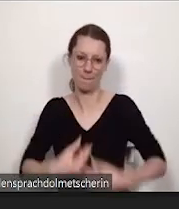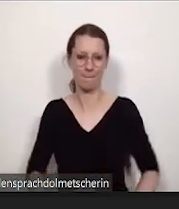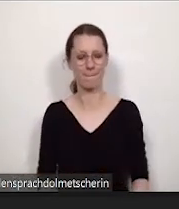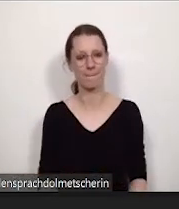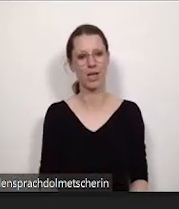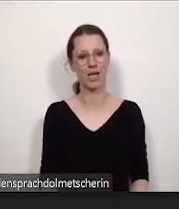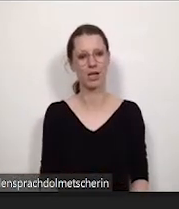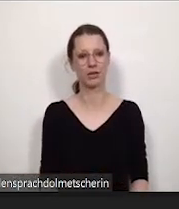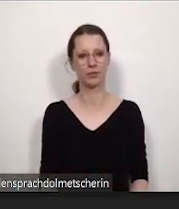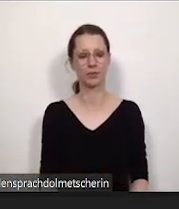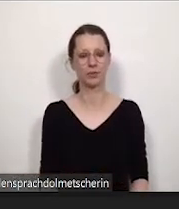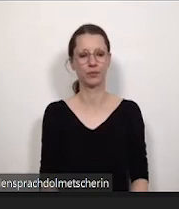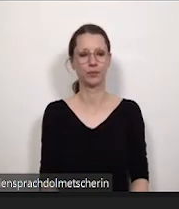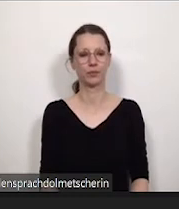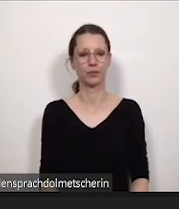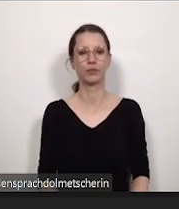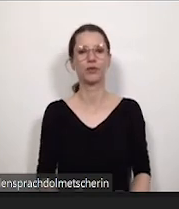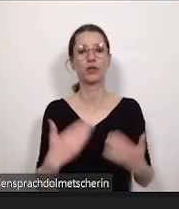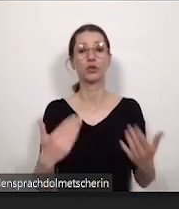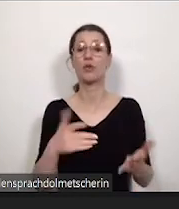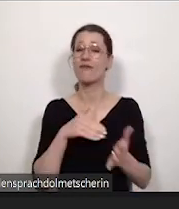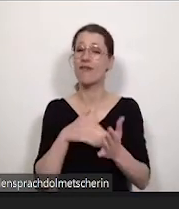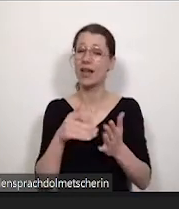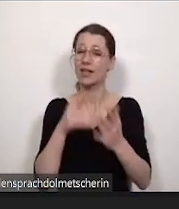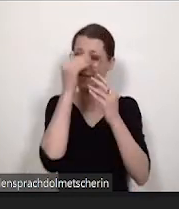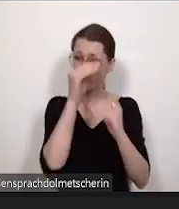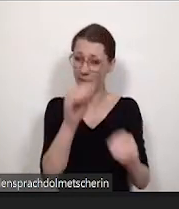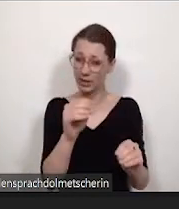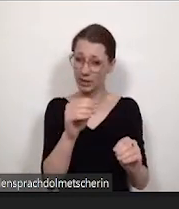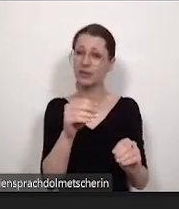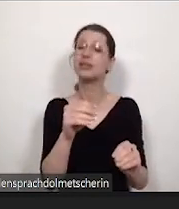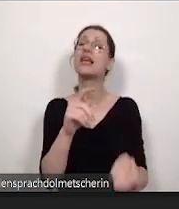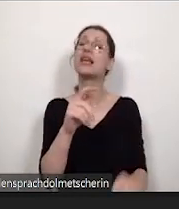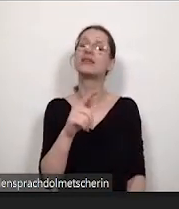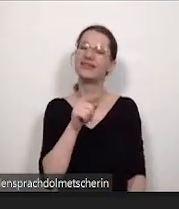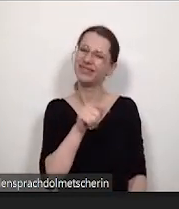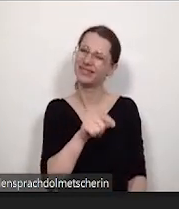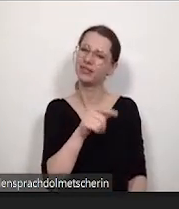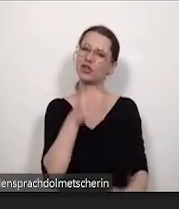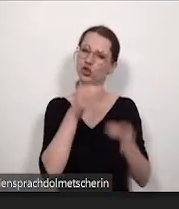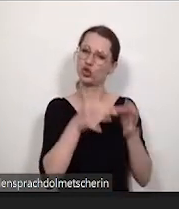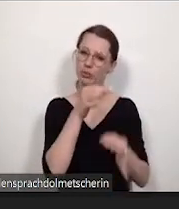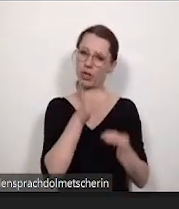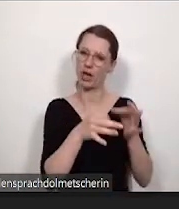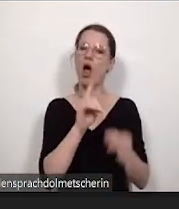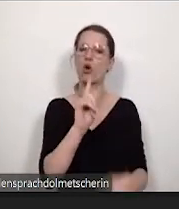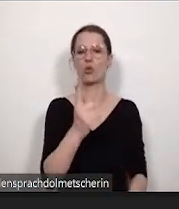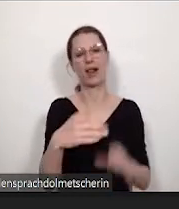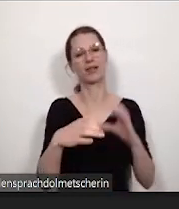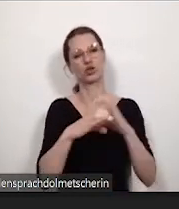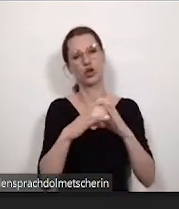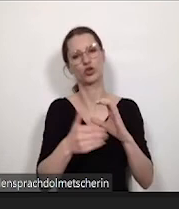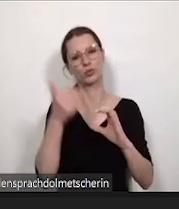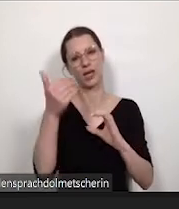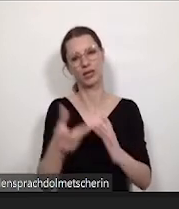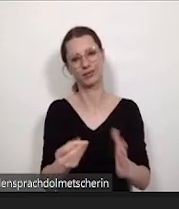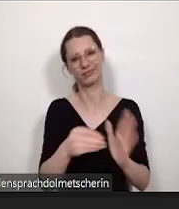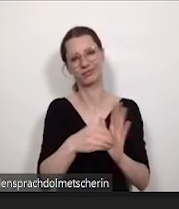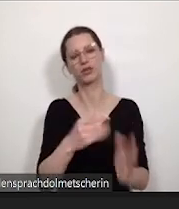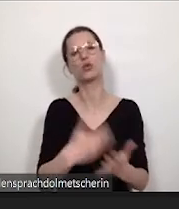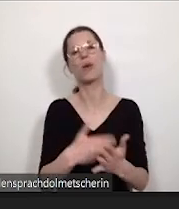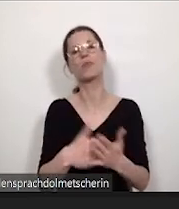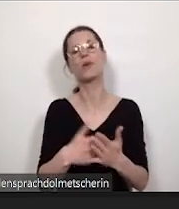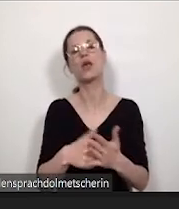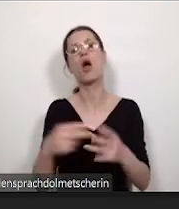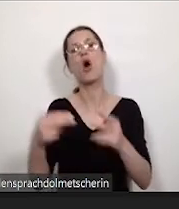diese weiteren Informationen zum Serious Game, die wir auch gerne gleich nochmal in den Chat posten. Also es gibt eine Webseite zum Projekt